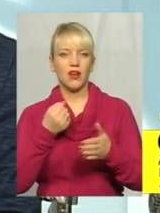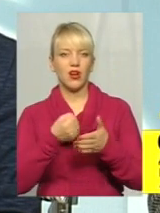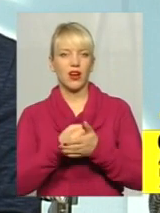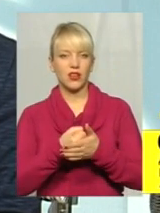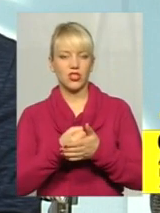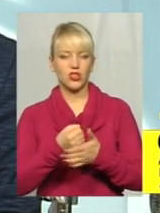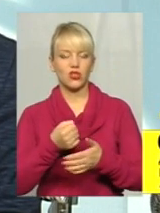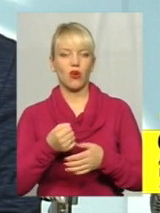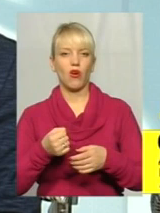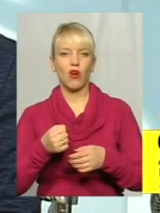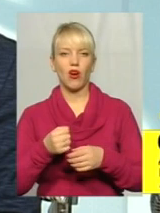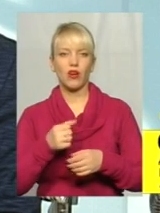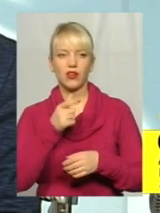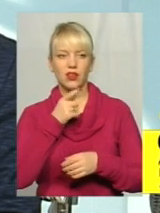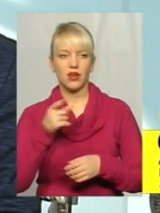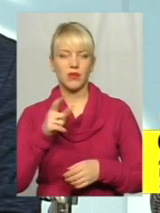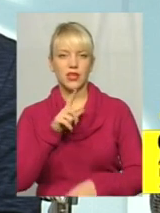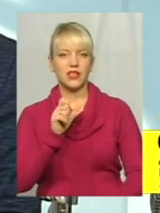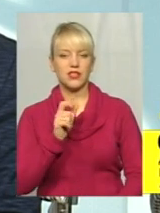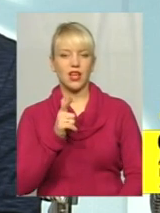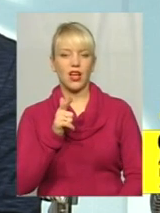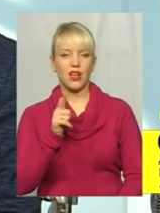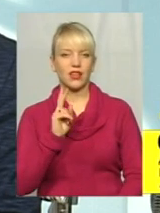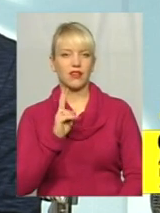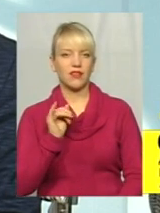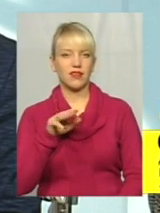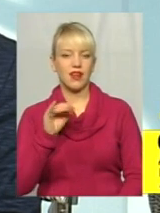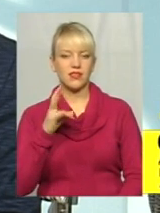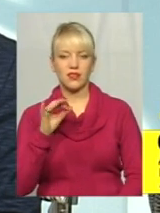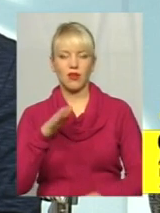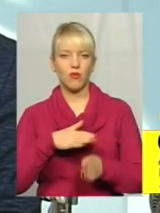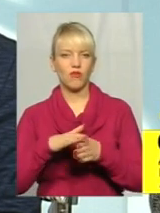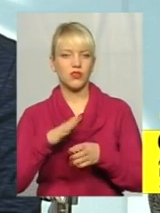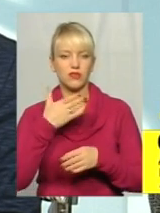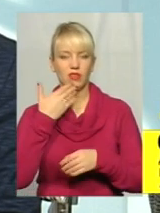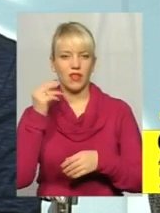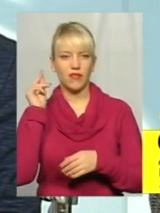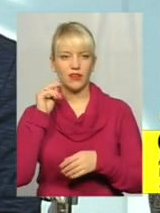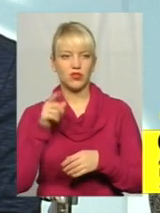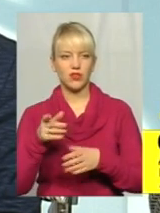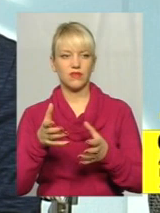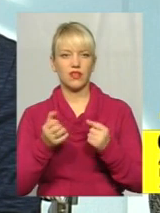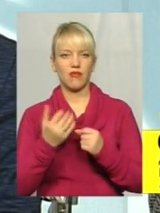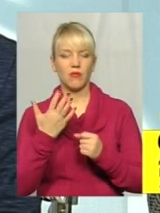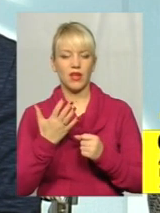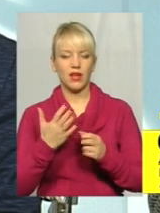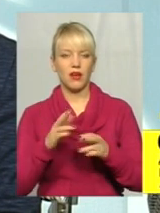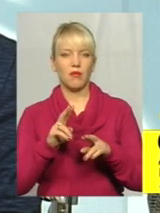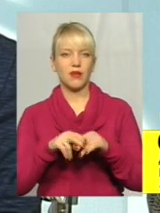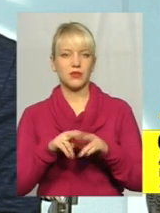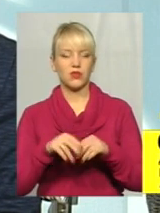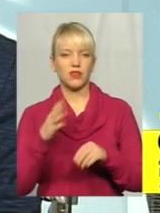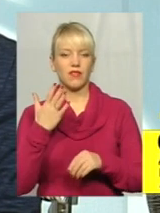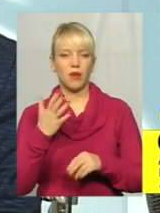Захотянський, він повністю не вивчив документи, він взяв тільки 5 паспортів на 5 ліфтів. І